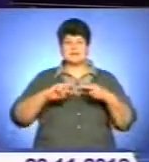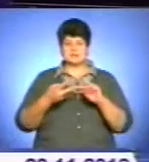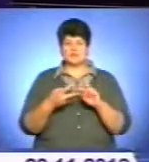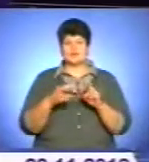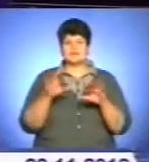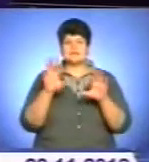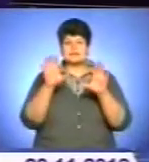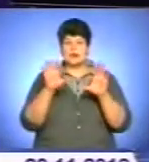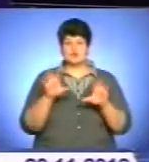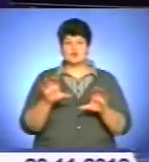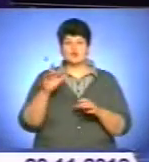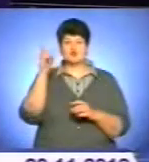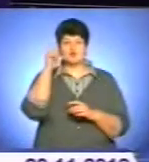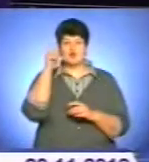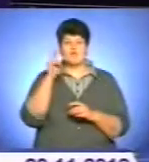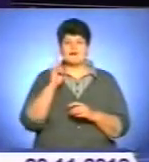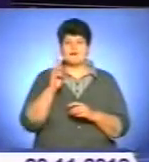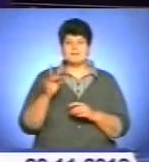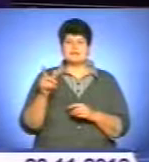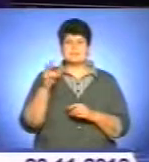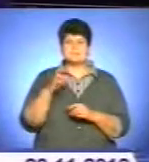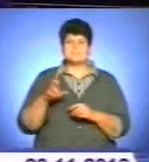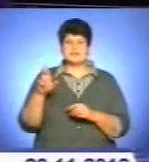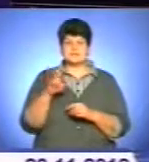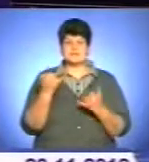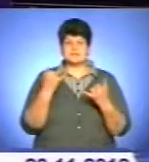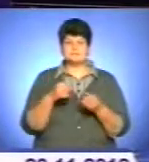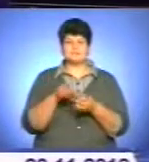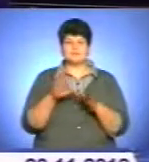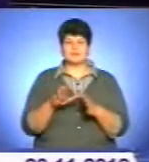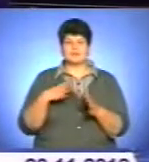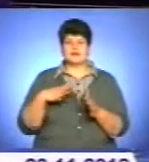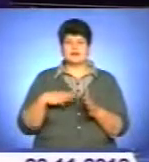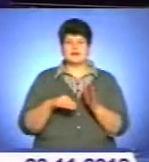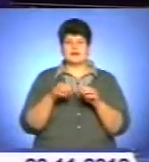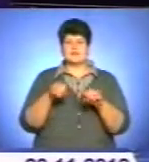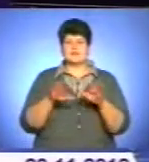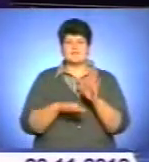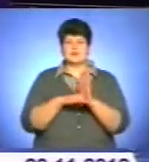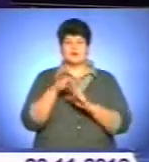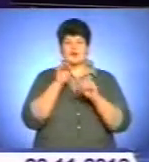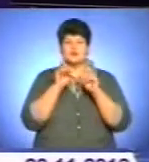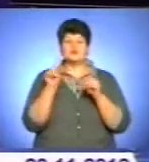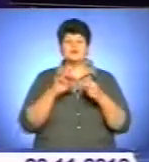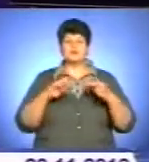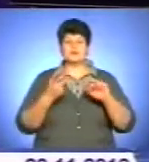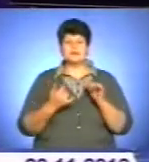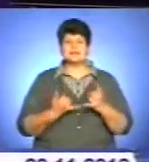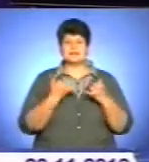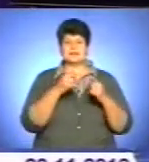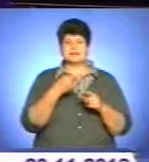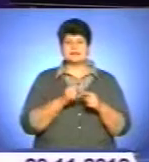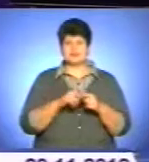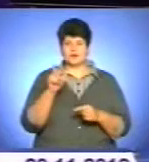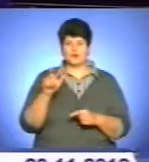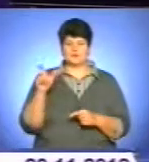Чорткова, Кременця і Бережан. Зараз ця постанова чекає на рішення Верховної Ради. Що зміниться для жителів цих райцентрів – у сюжеті